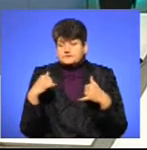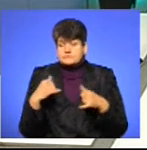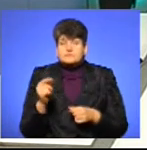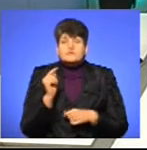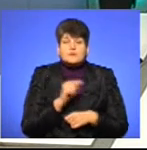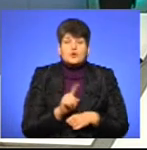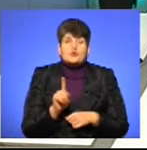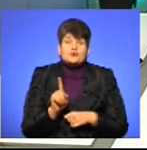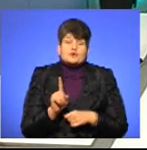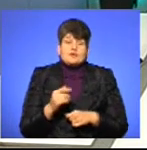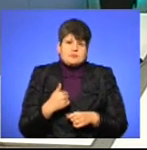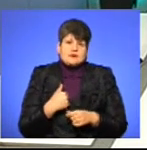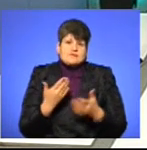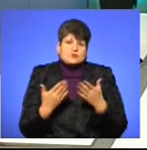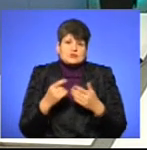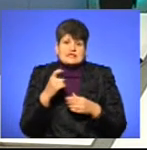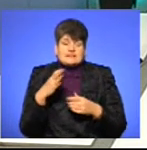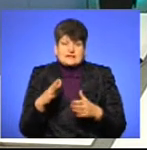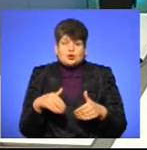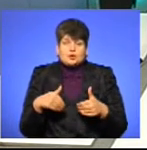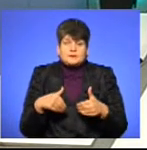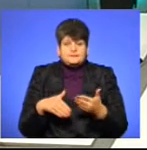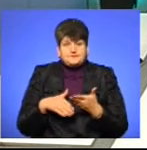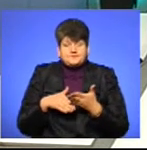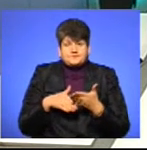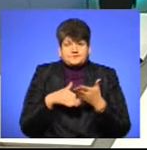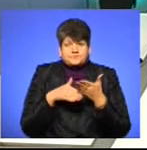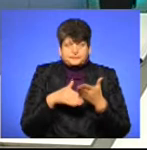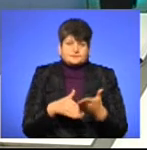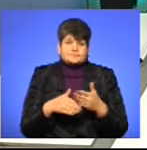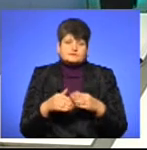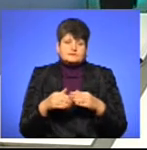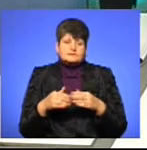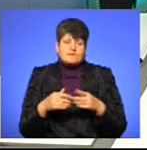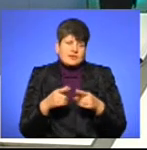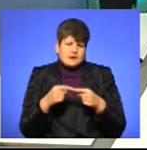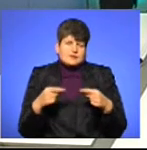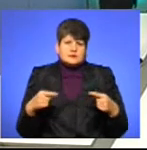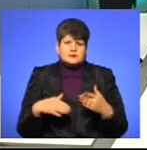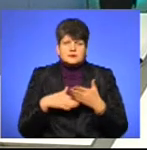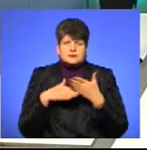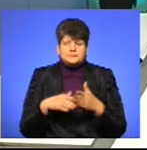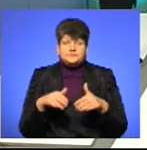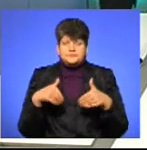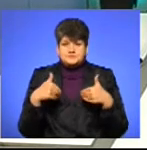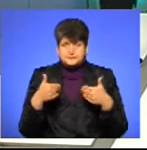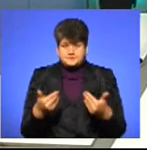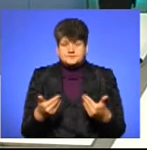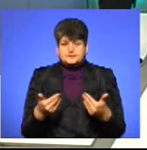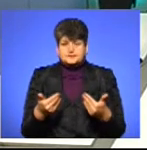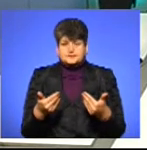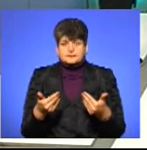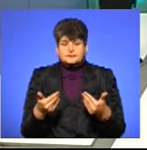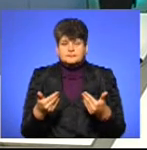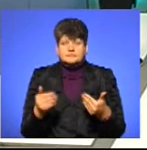що ми десь хвилину подали комусь плече чи руку, чи будь-яку допомогу десь, скажімо